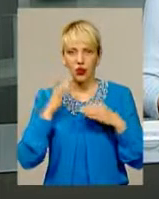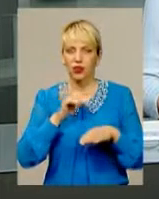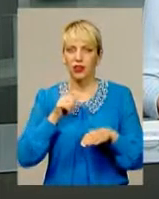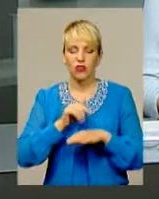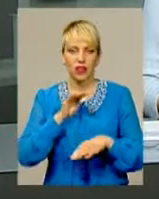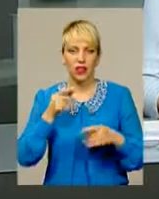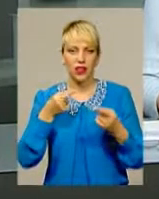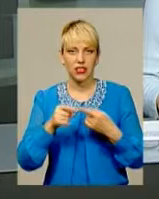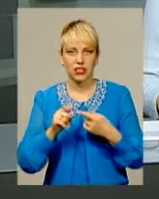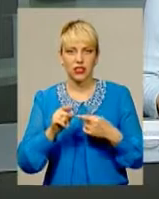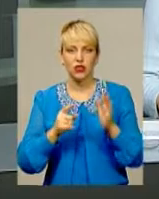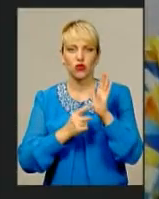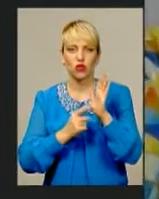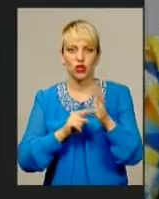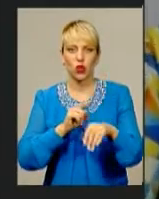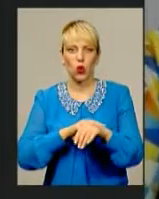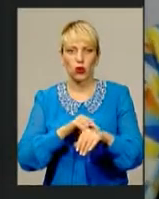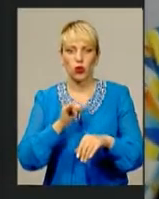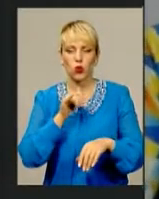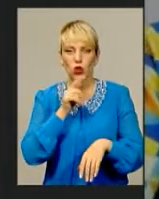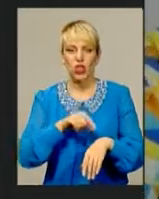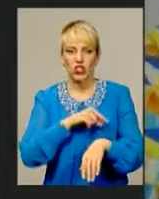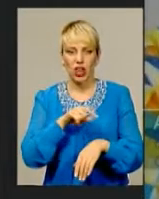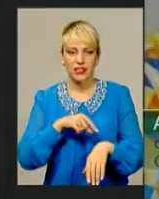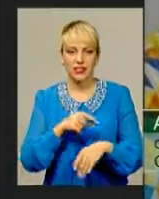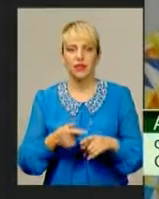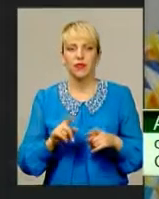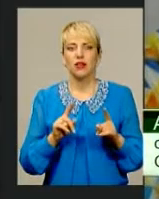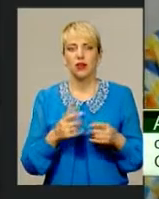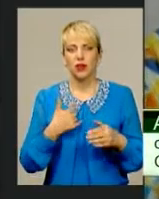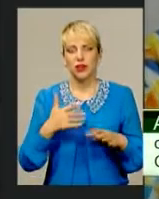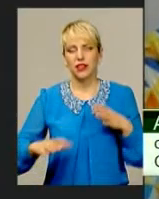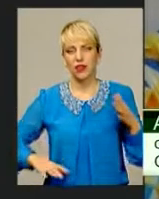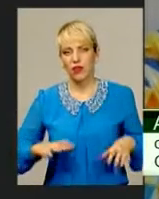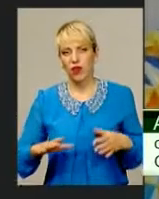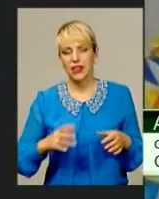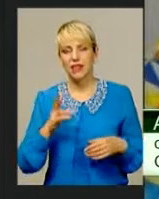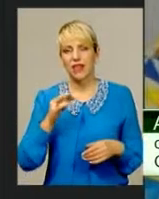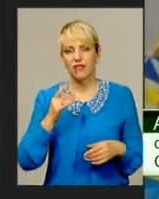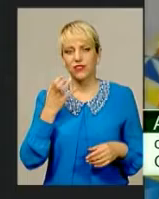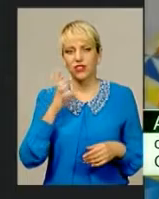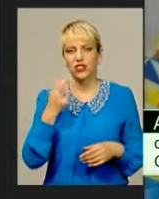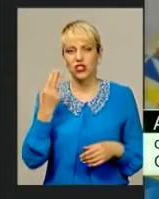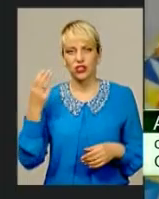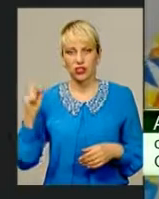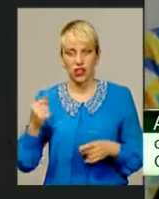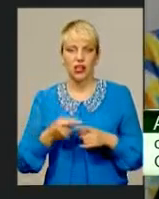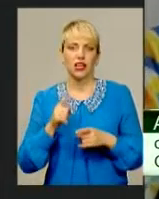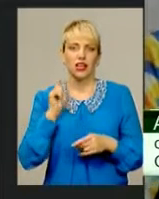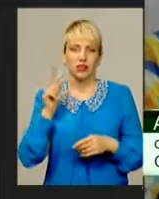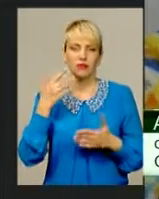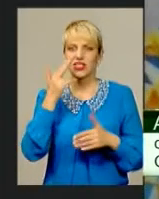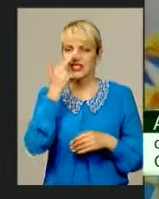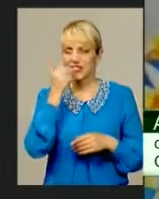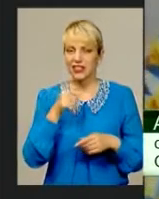6 годин у часі. Ми перед цим були в Амерті, тренувалися, і ми більш-менш звикли до